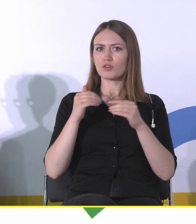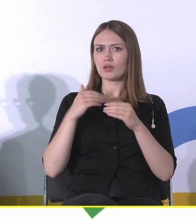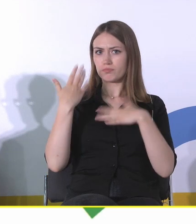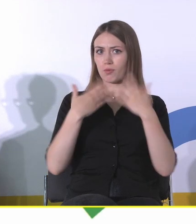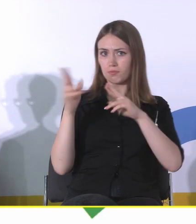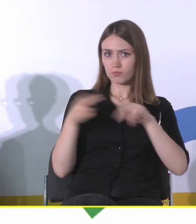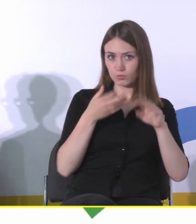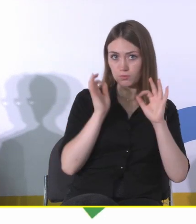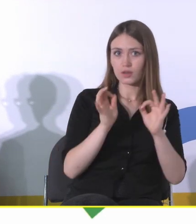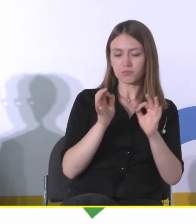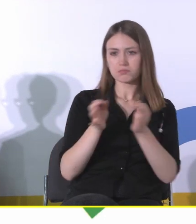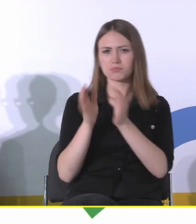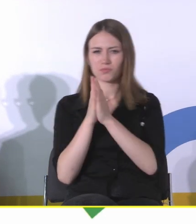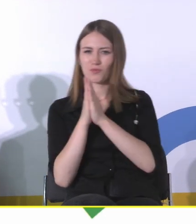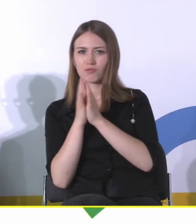prosiłbym.